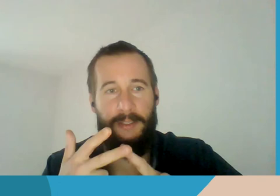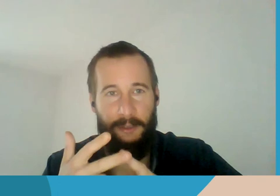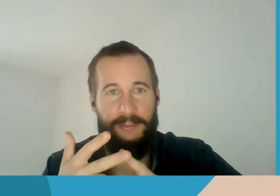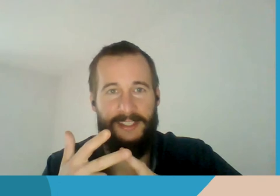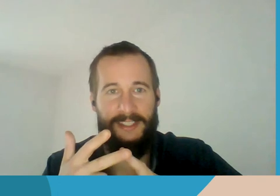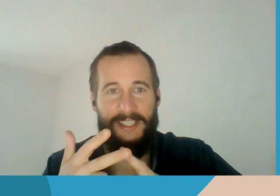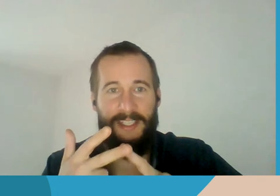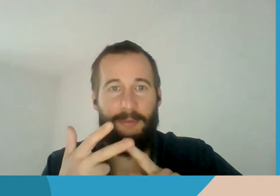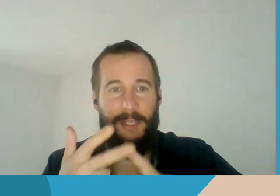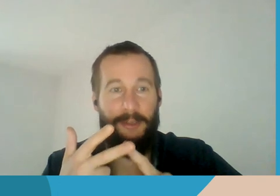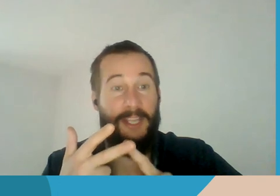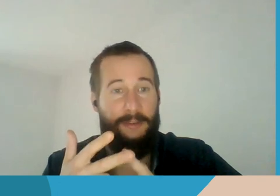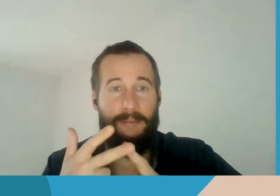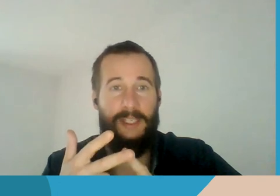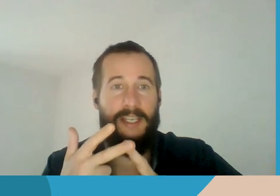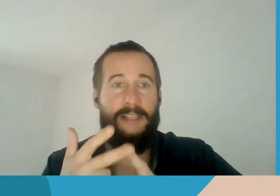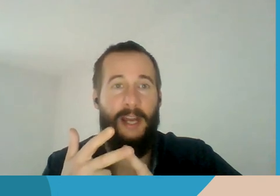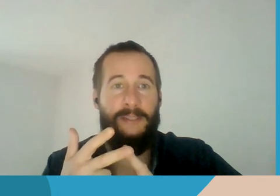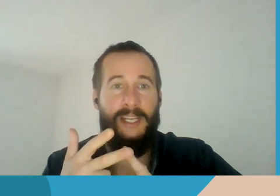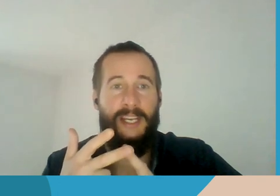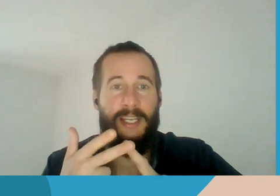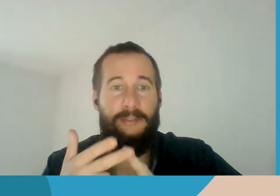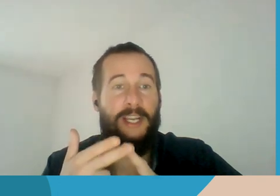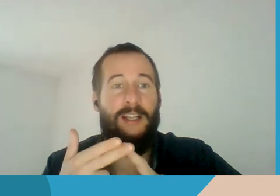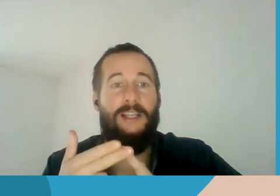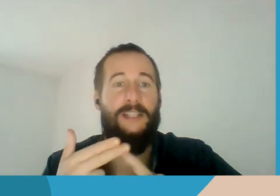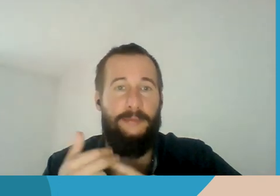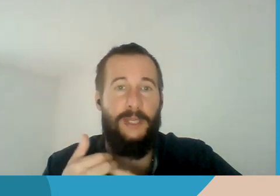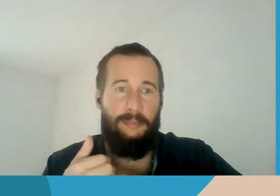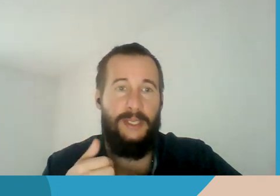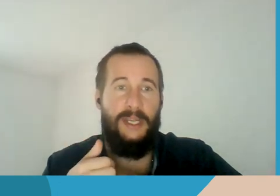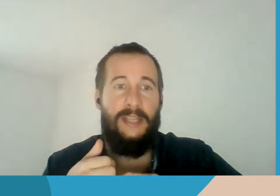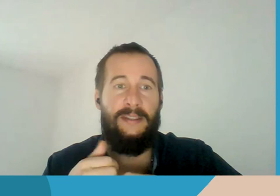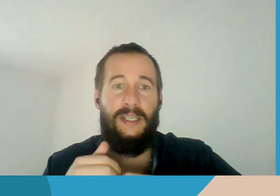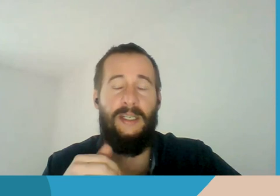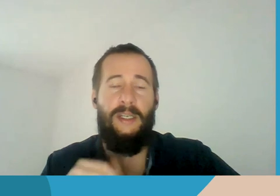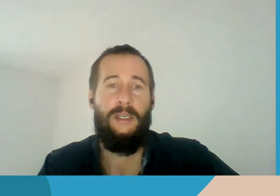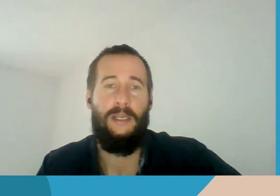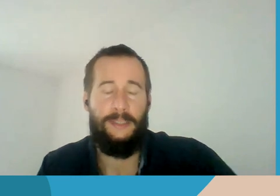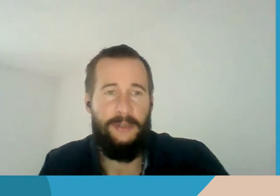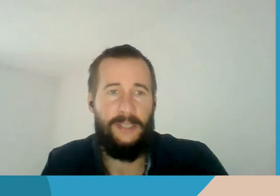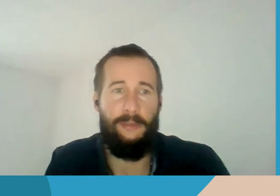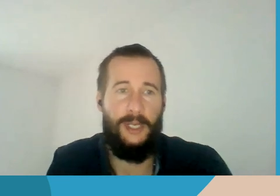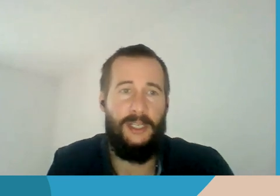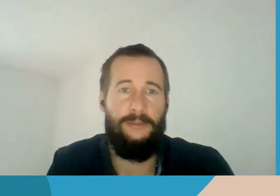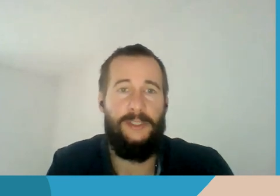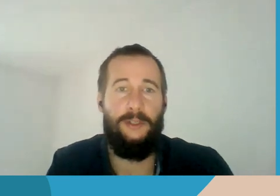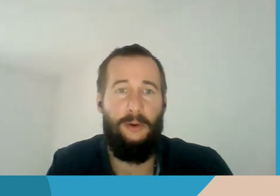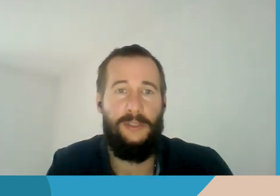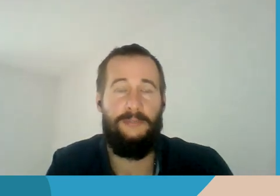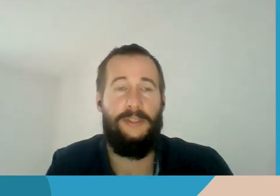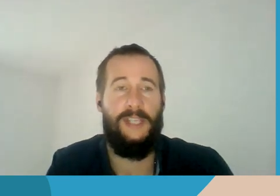efektyviau dirbti. Taip pat turėtų būti ir nurodymai, kurie reikalautų, kad